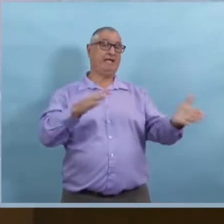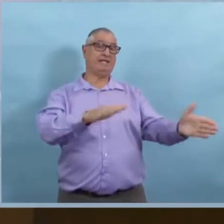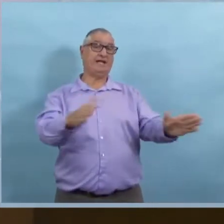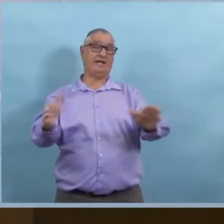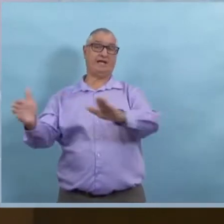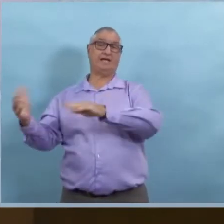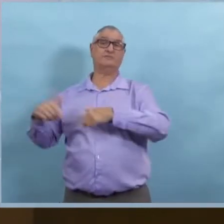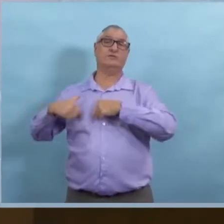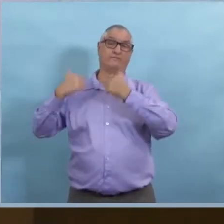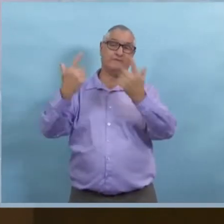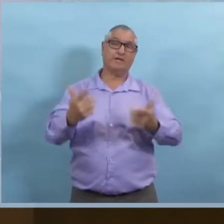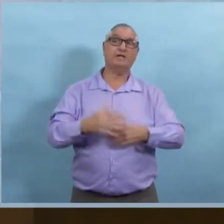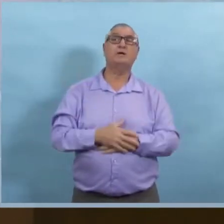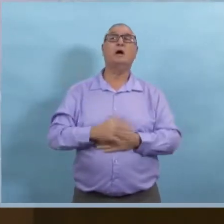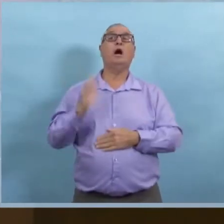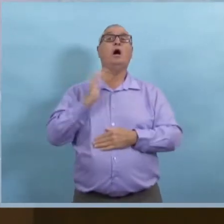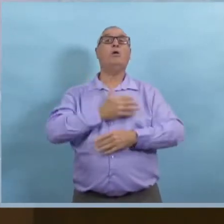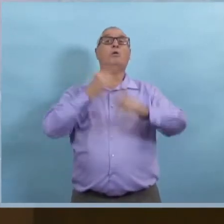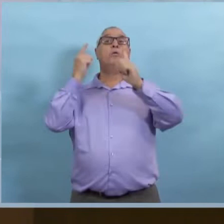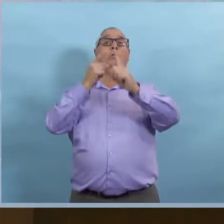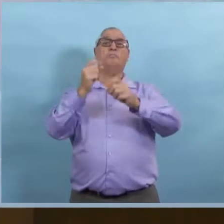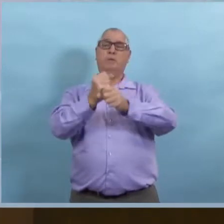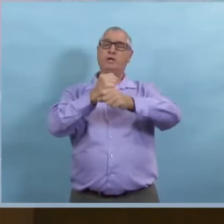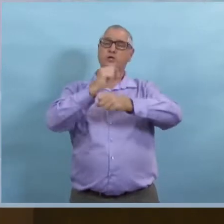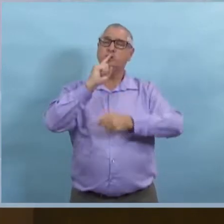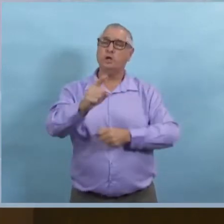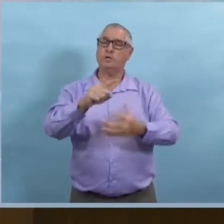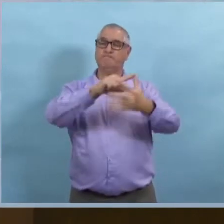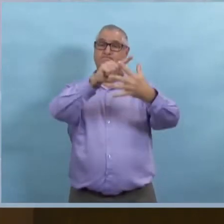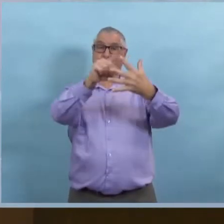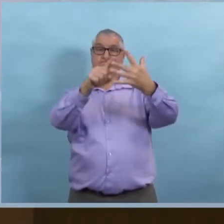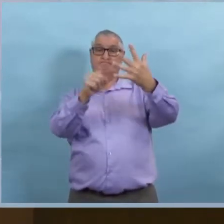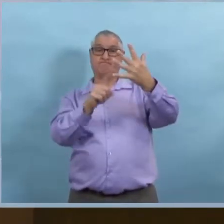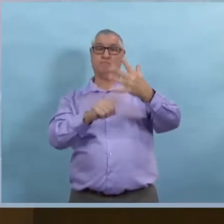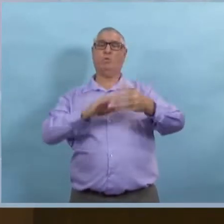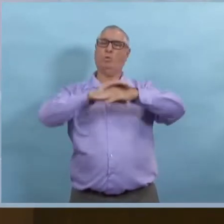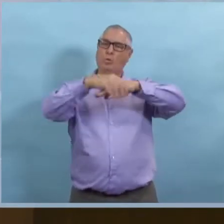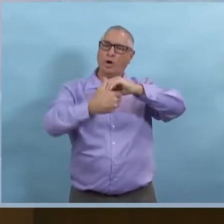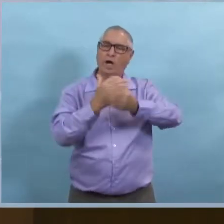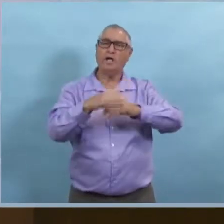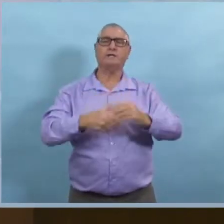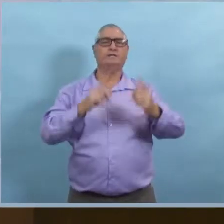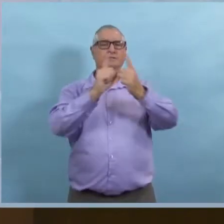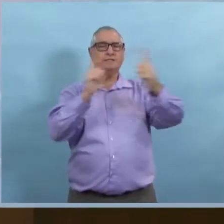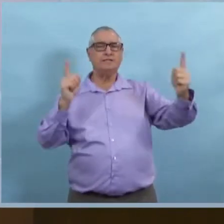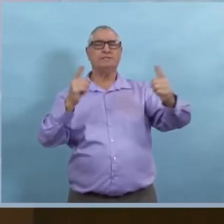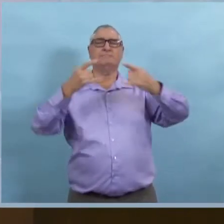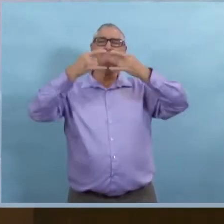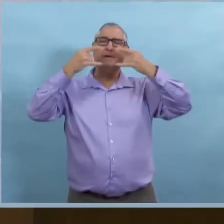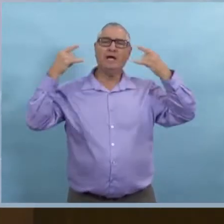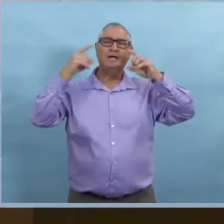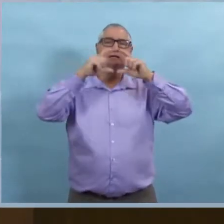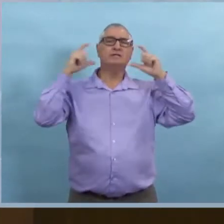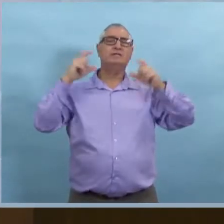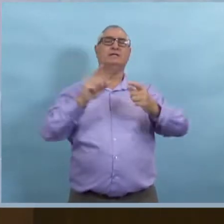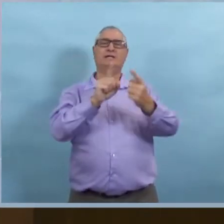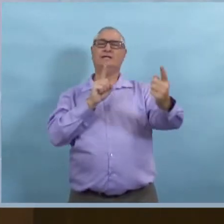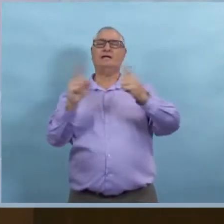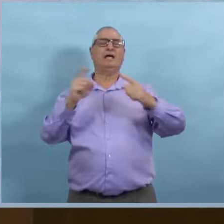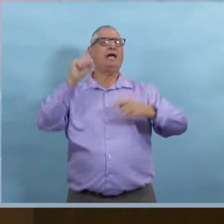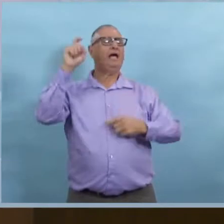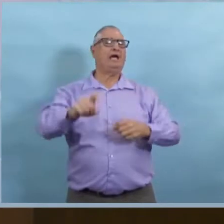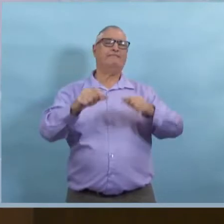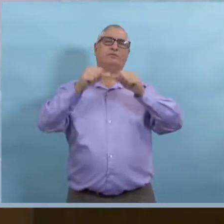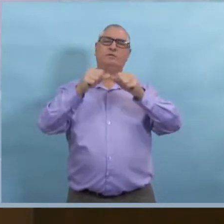Et pour faire ça, il faut que tout le monde réduise le nombre de contacts et mettre l'accent sur les mesures de base. On